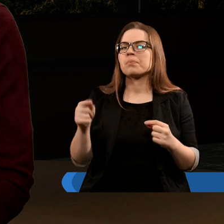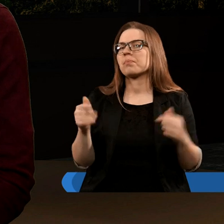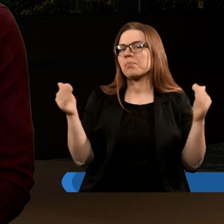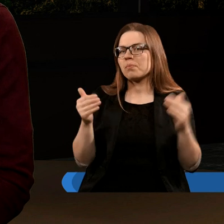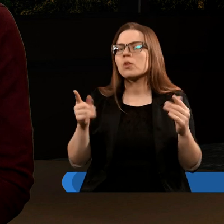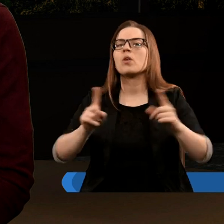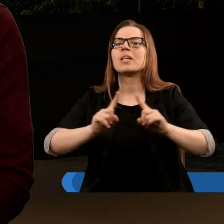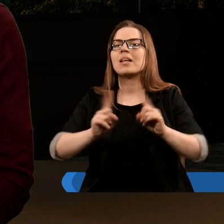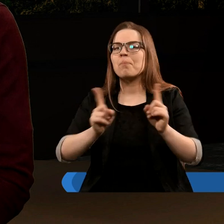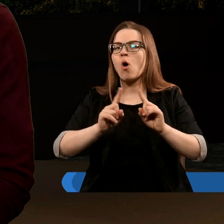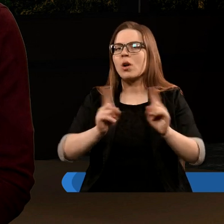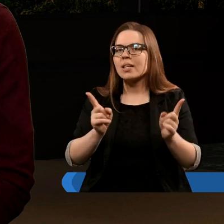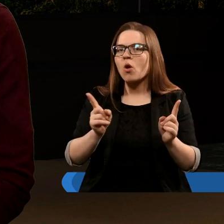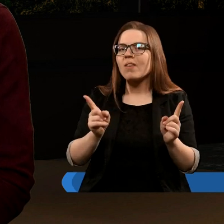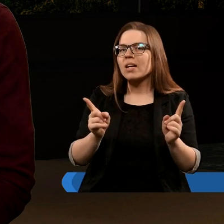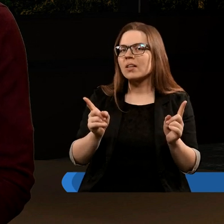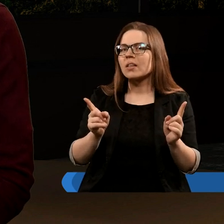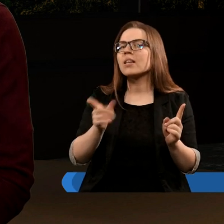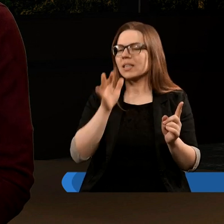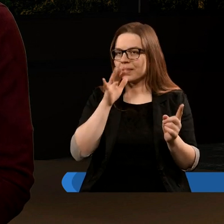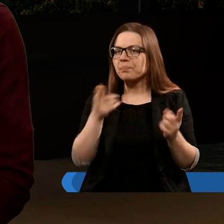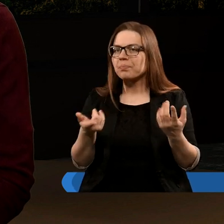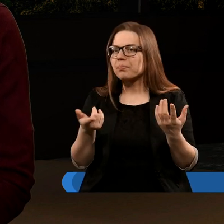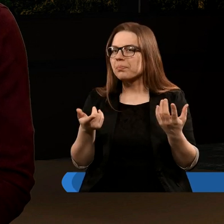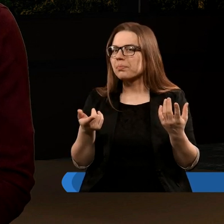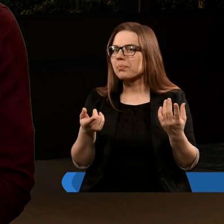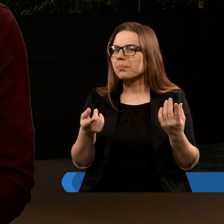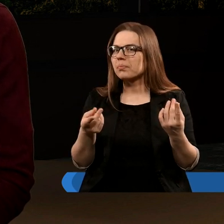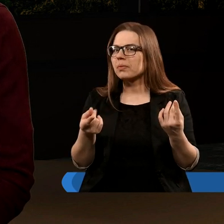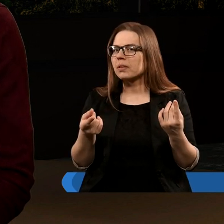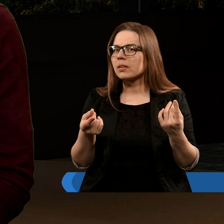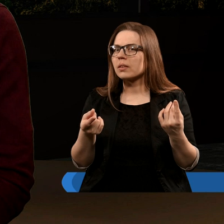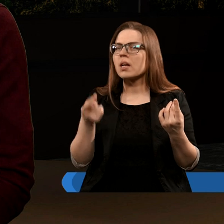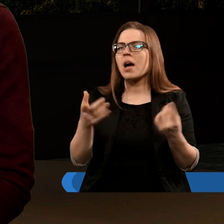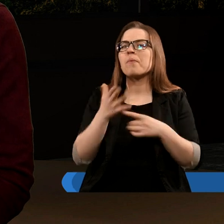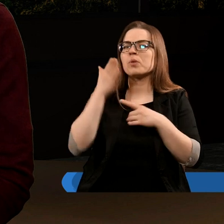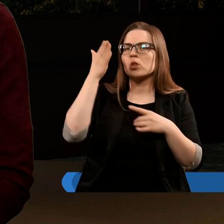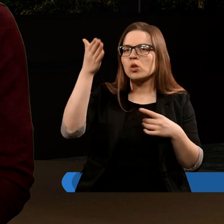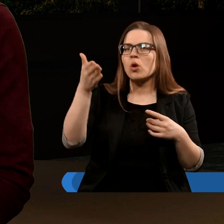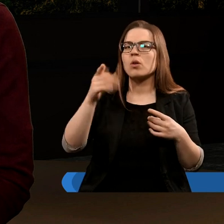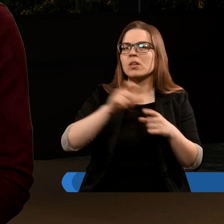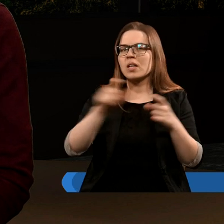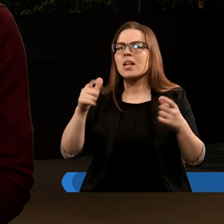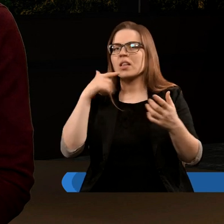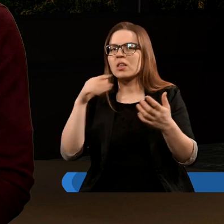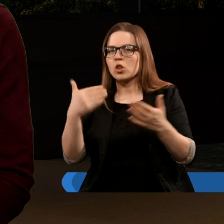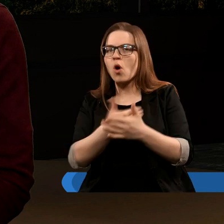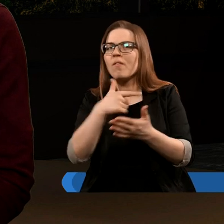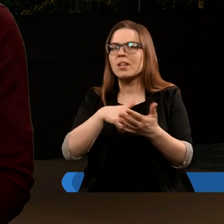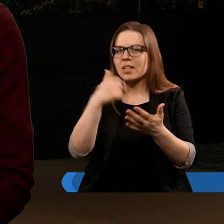mogłoby symbolizować Izrael, a w przyszłości, w czasach już